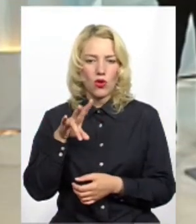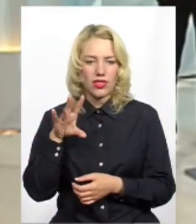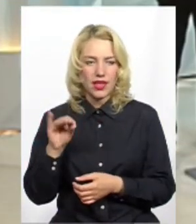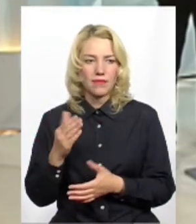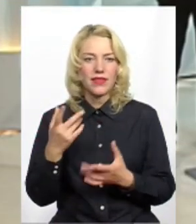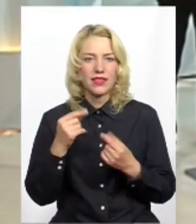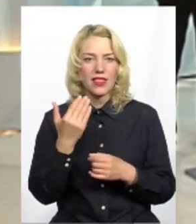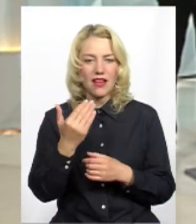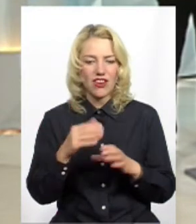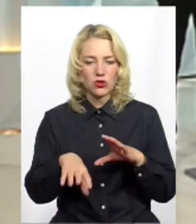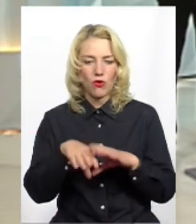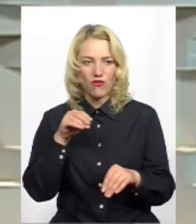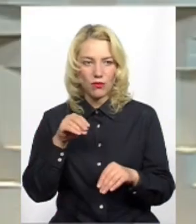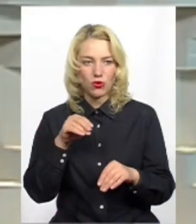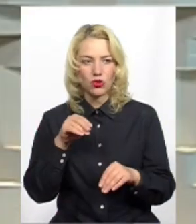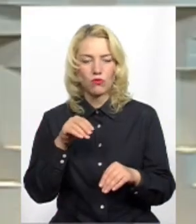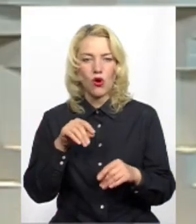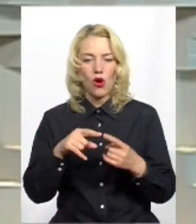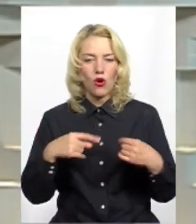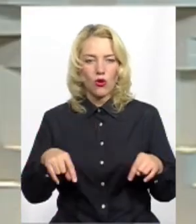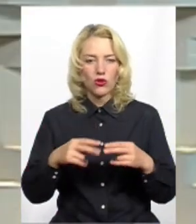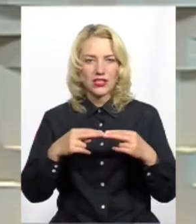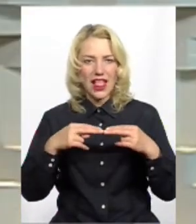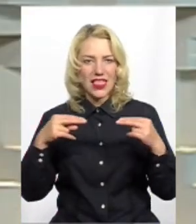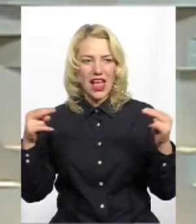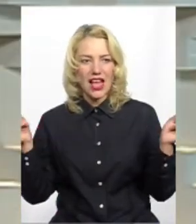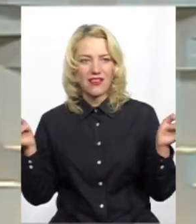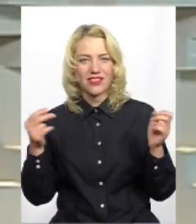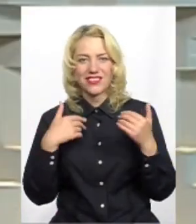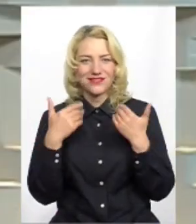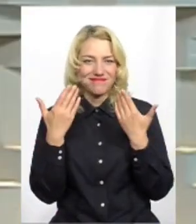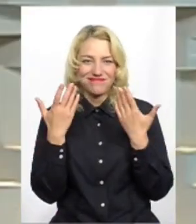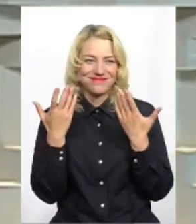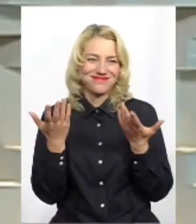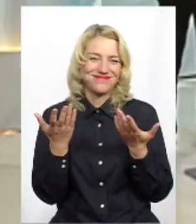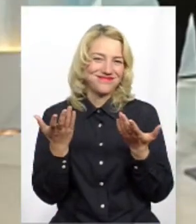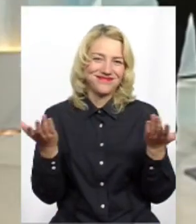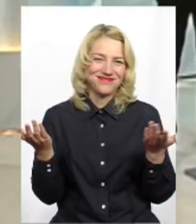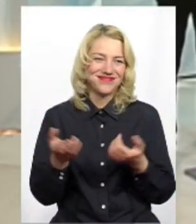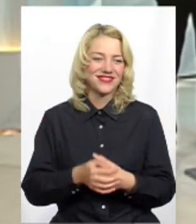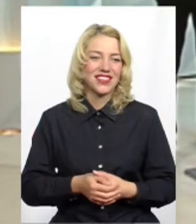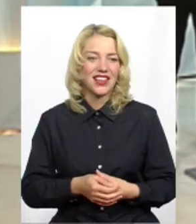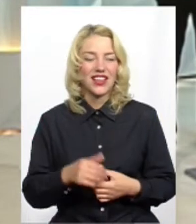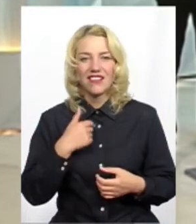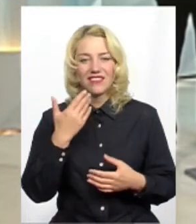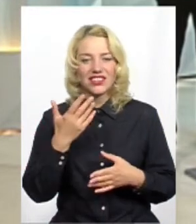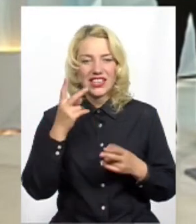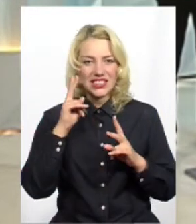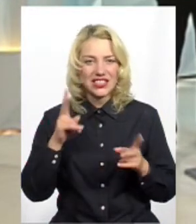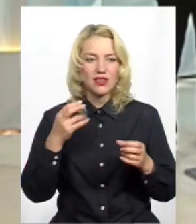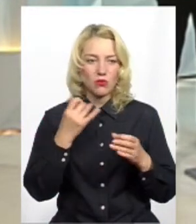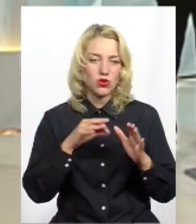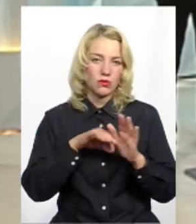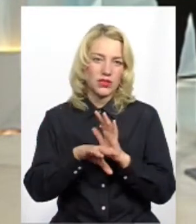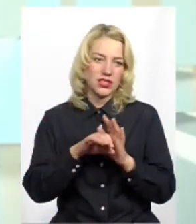виборчому окрузі найдовша лавка? Ну... Я думаю, що ви цього не знаєте, просто